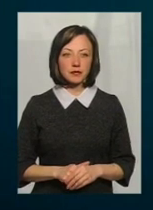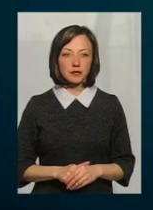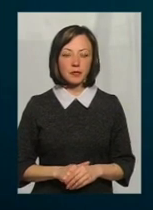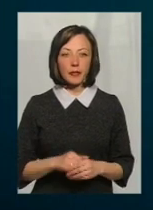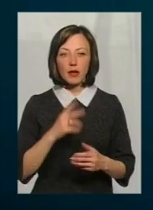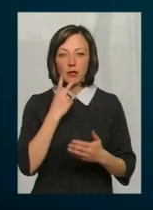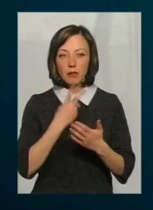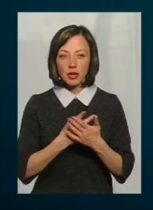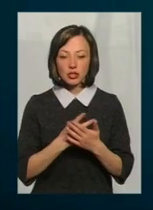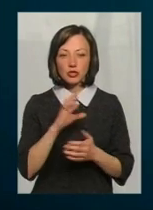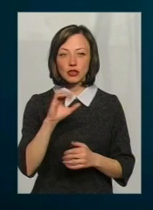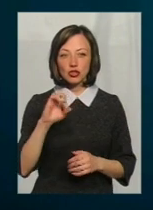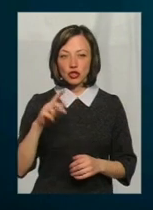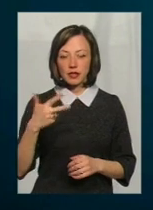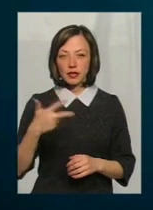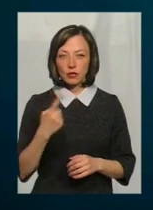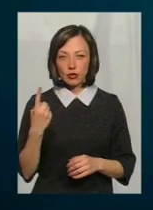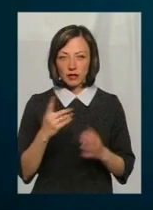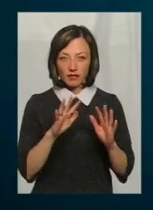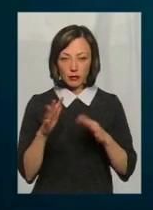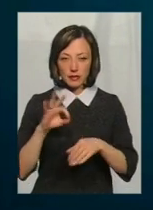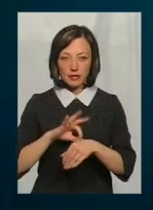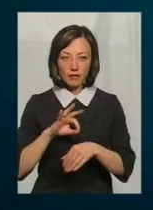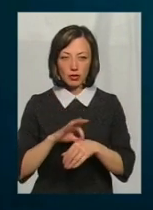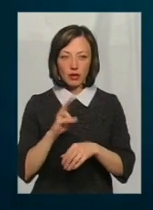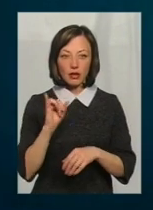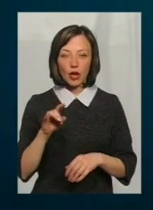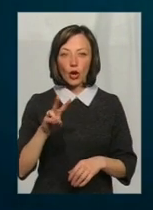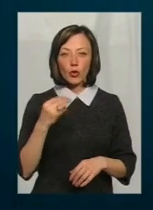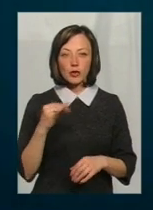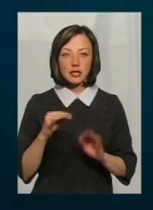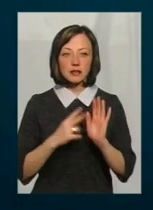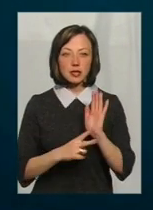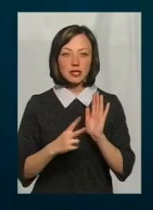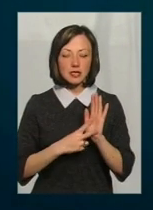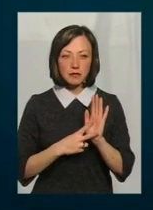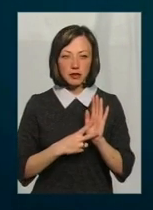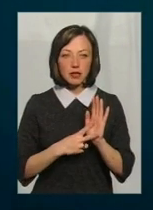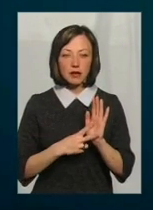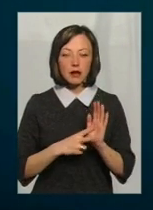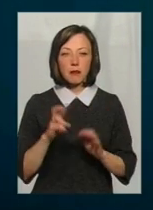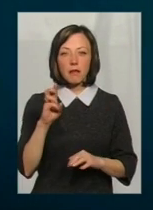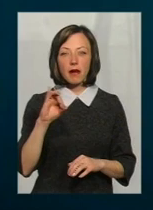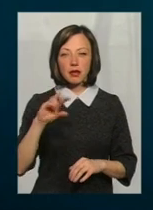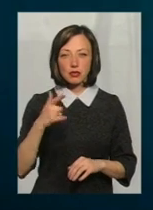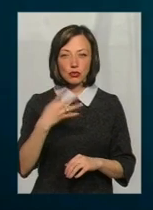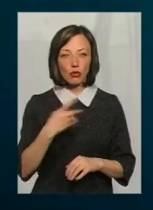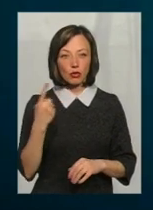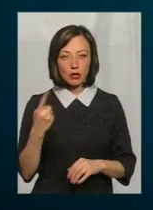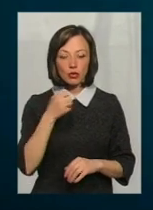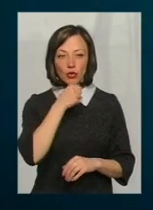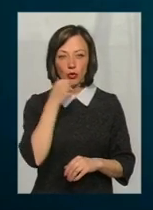Бачимо січень, 31 випадок захворювання на кір. лютому 77, у березні 41.